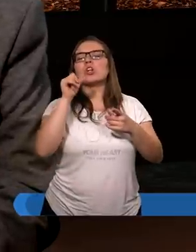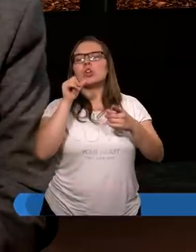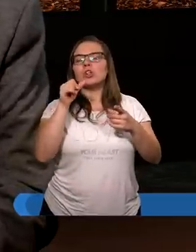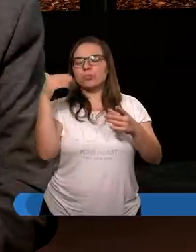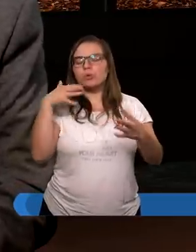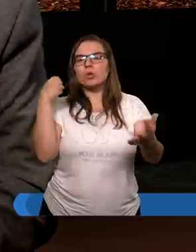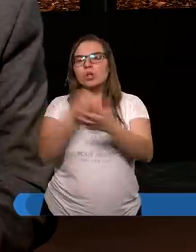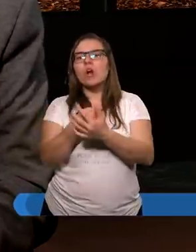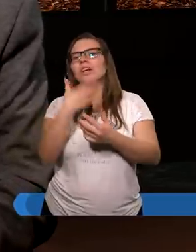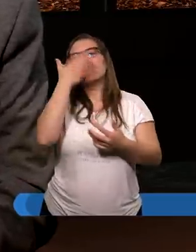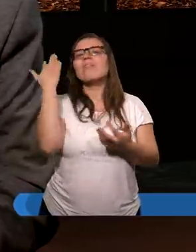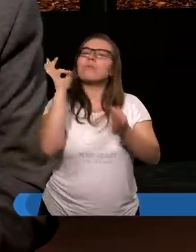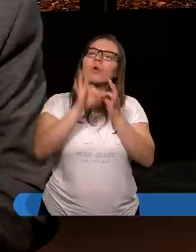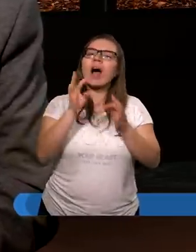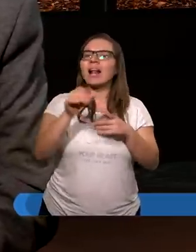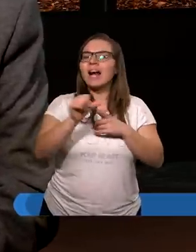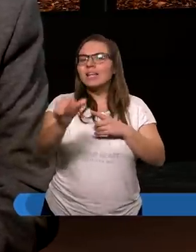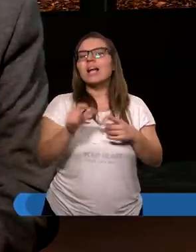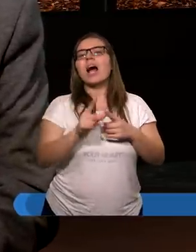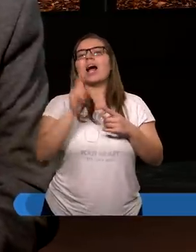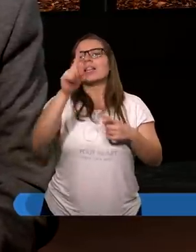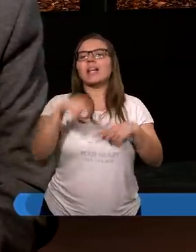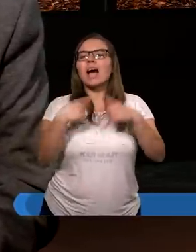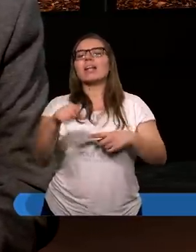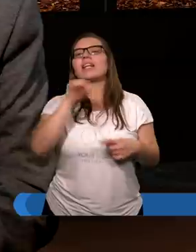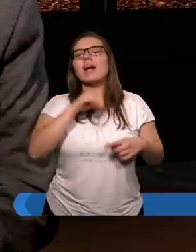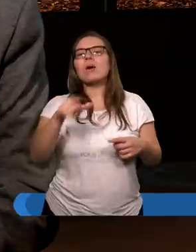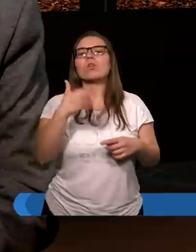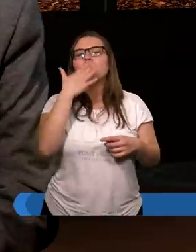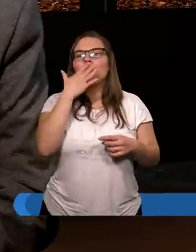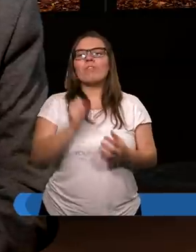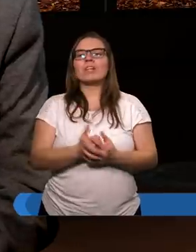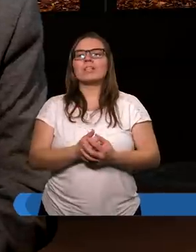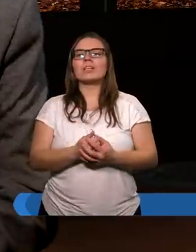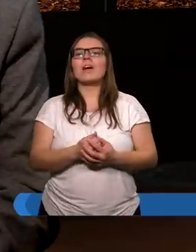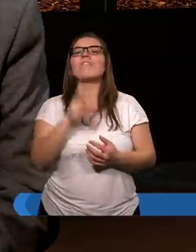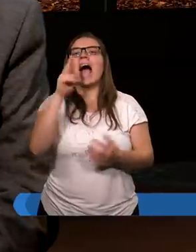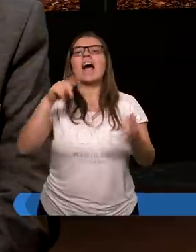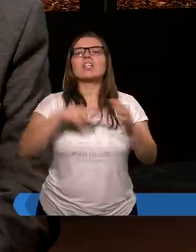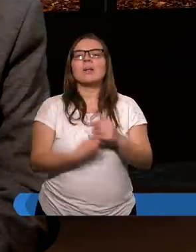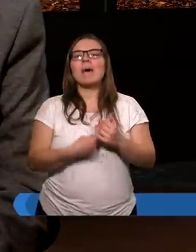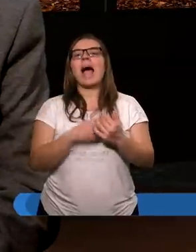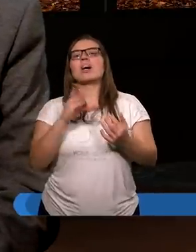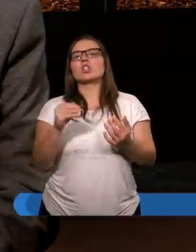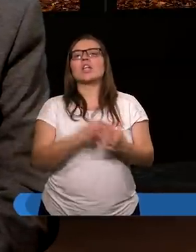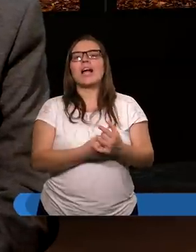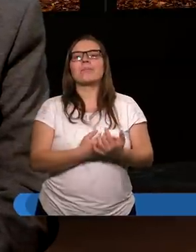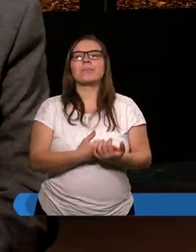że mógł dotrzeć, ale nie wiemy tego na pewno. Tradycja na ten temat mówi różnie. W każdym razie